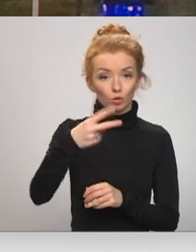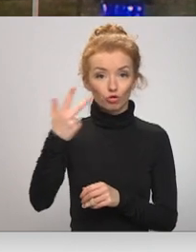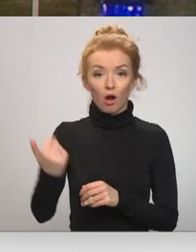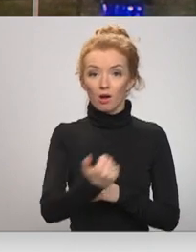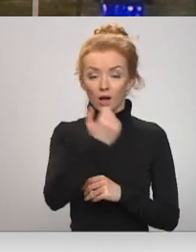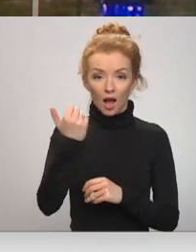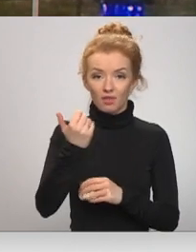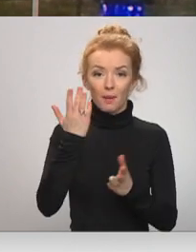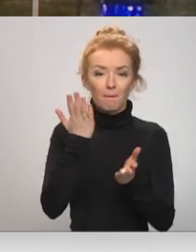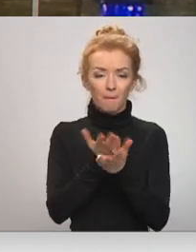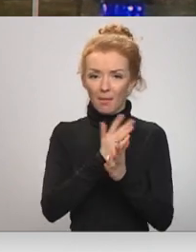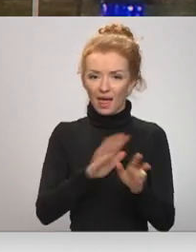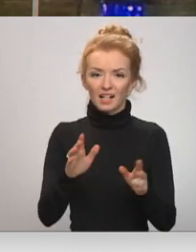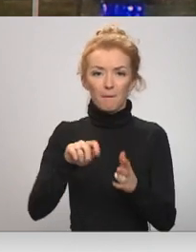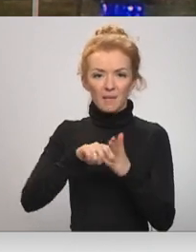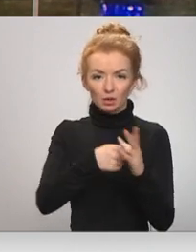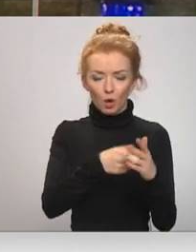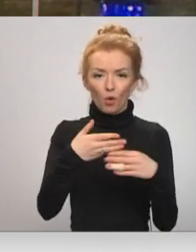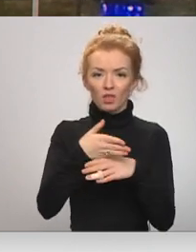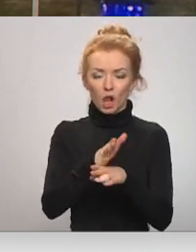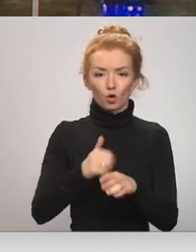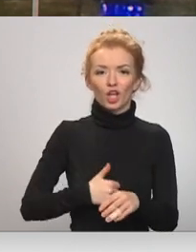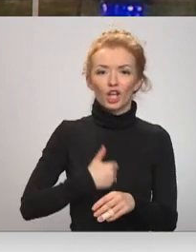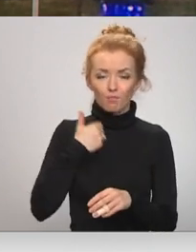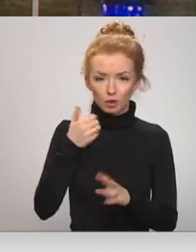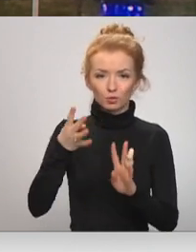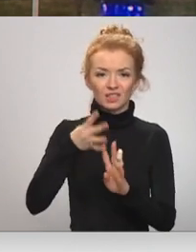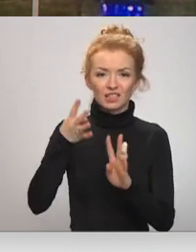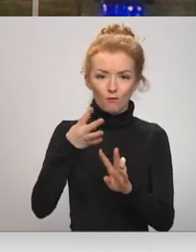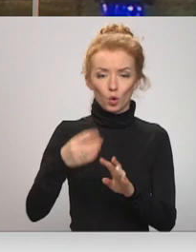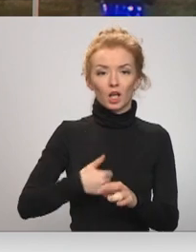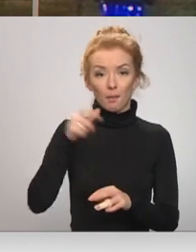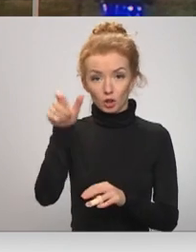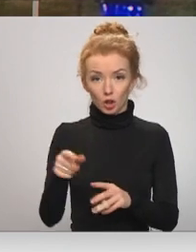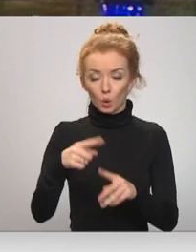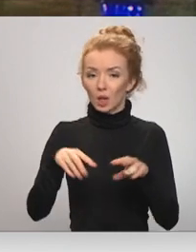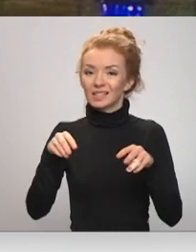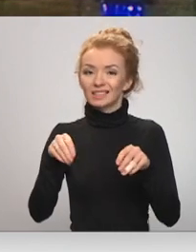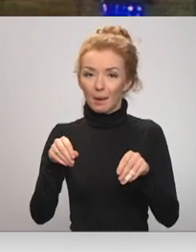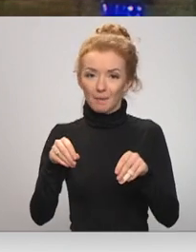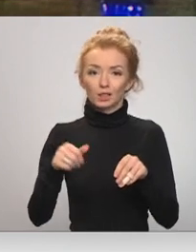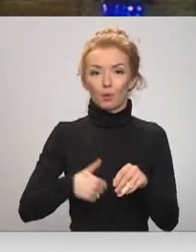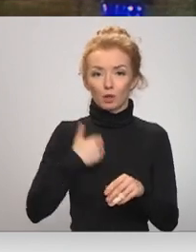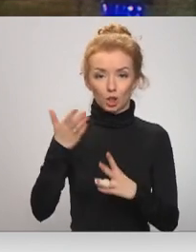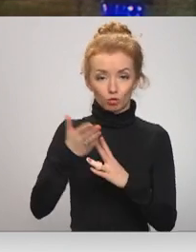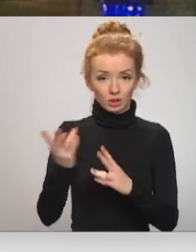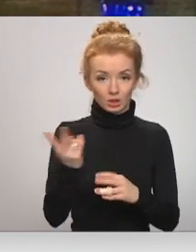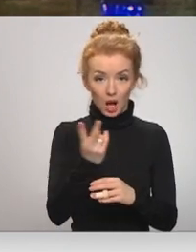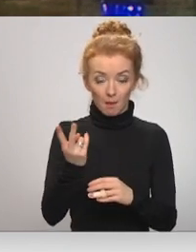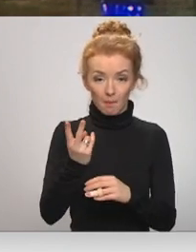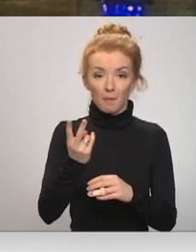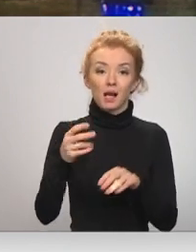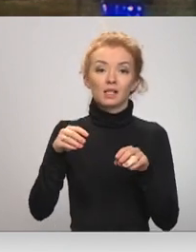gada izbeigt piespiedu dalīto īpašumu daudz dzīvokļu mājas dzīvokļu īpašnieku un zemes īpašnieku starpā. Dzīvokļu īpašnieku